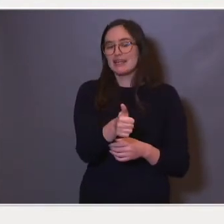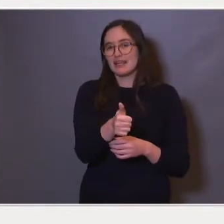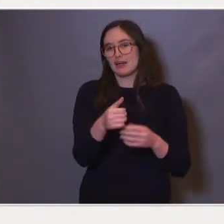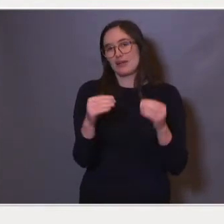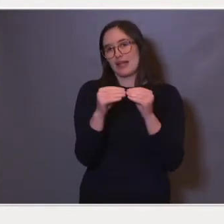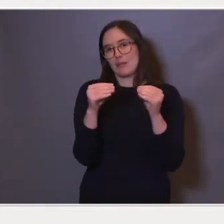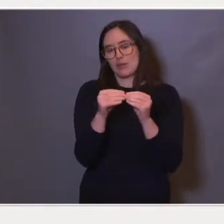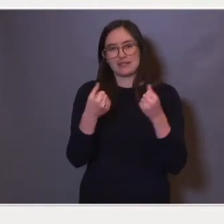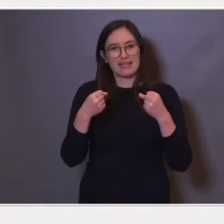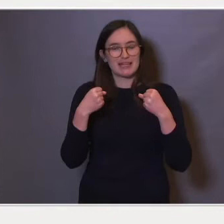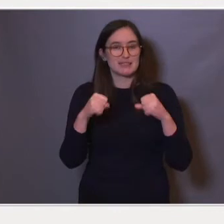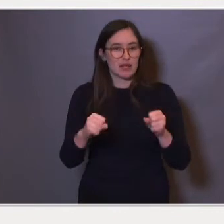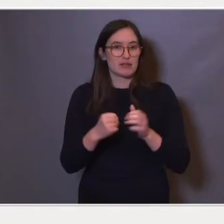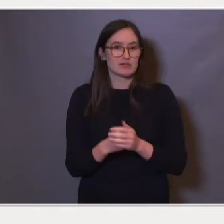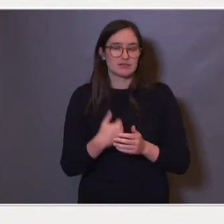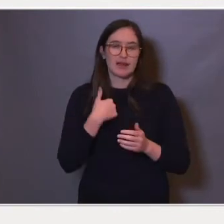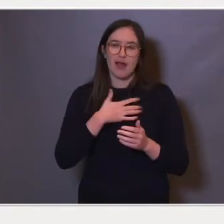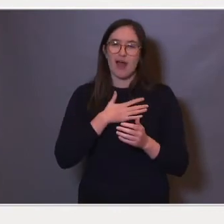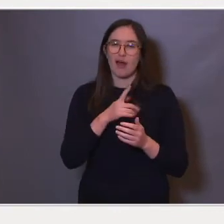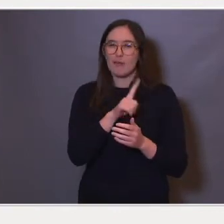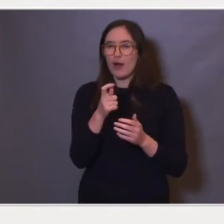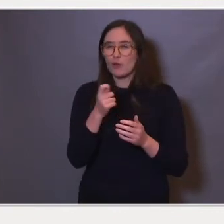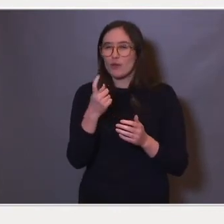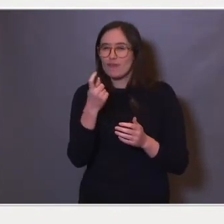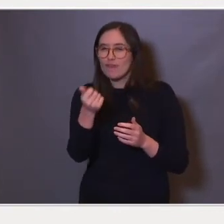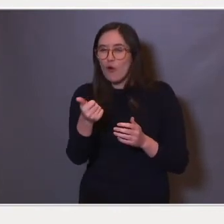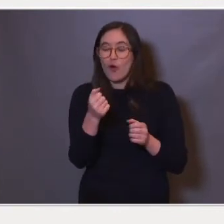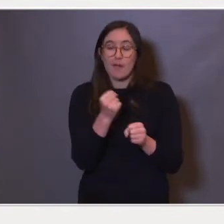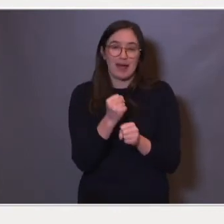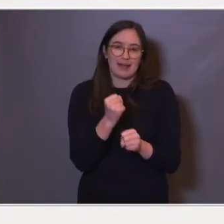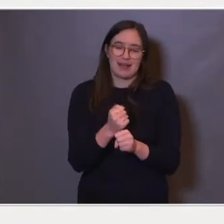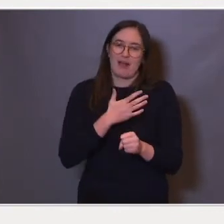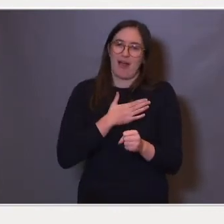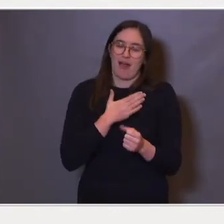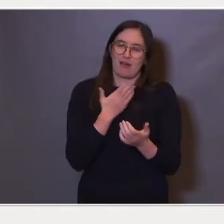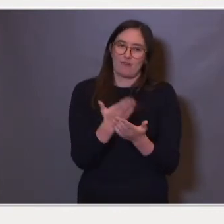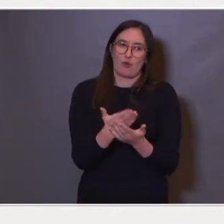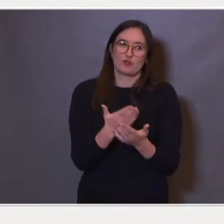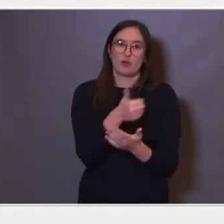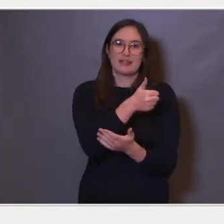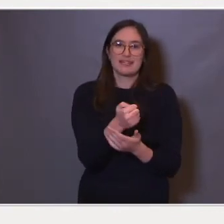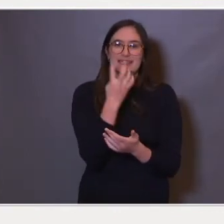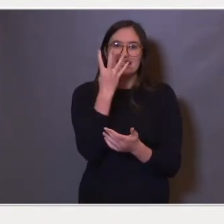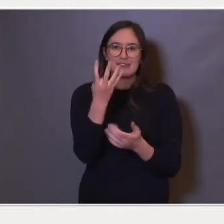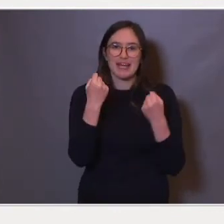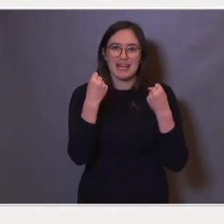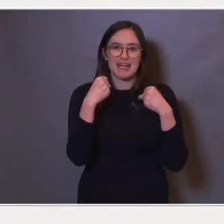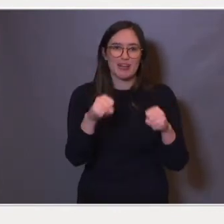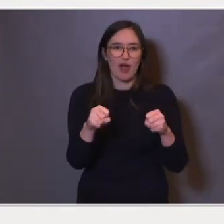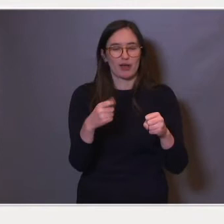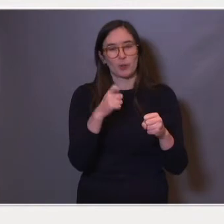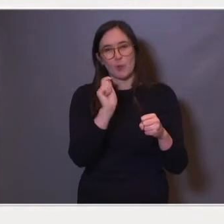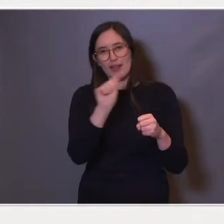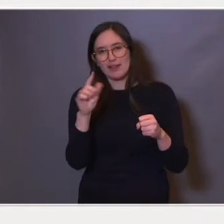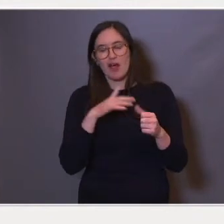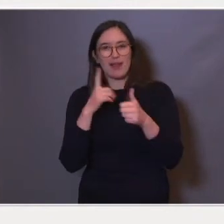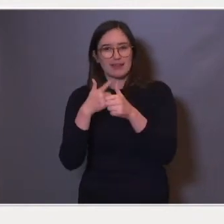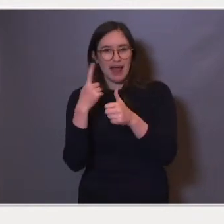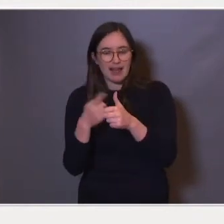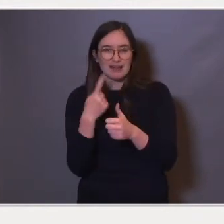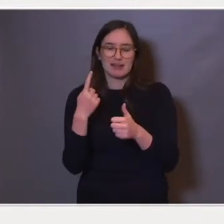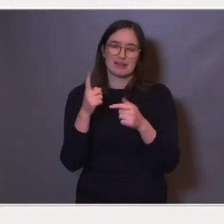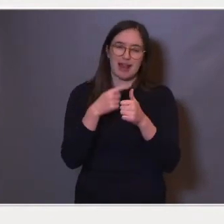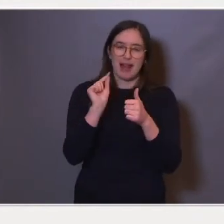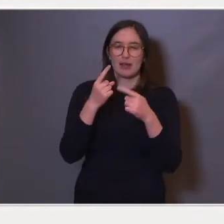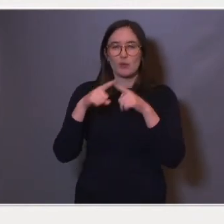her tar jeg med barne om få. Vi har faktisk foreslått 64 tiltak, som er de som har talt opp. Det er litt ulike måter å telle på, men i den